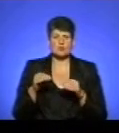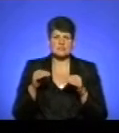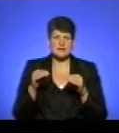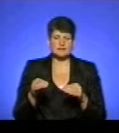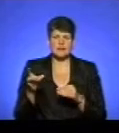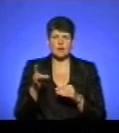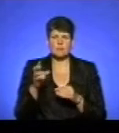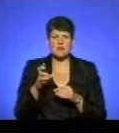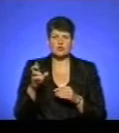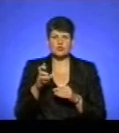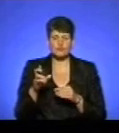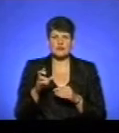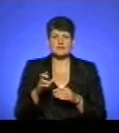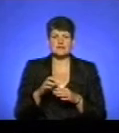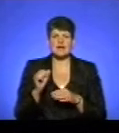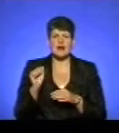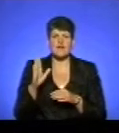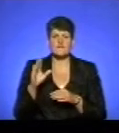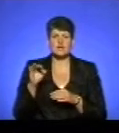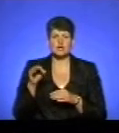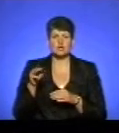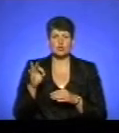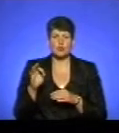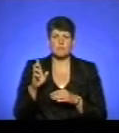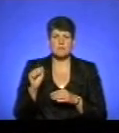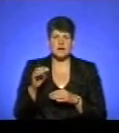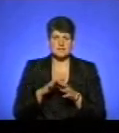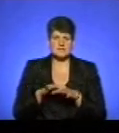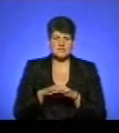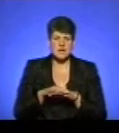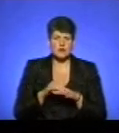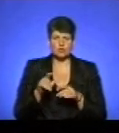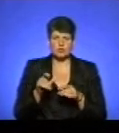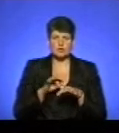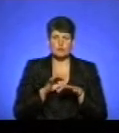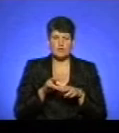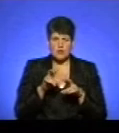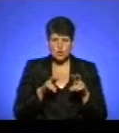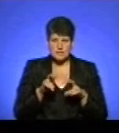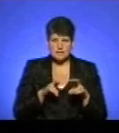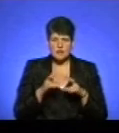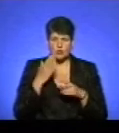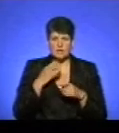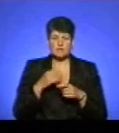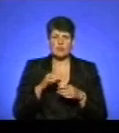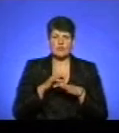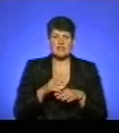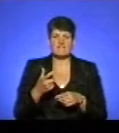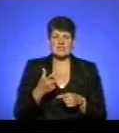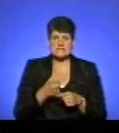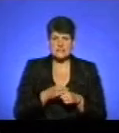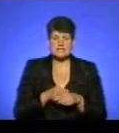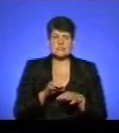Березовиці, де ринок автобазар, і люди, коли проводили розслідування, і коли проводили вакцинацію, і